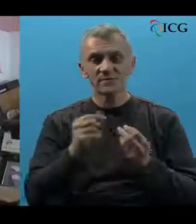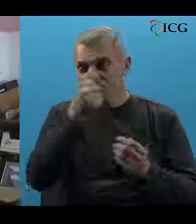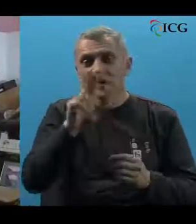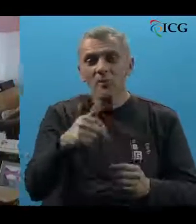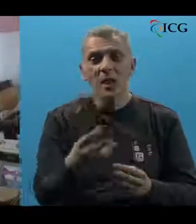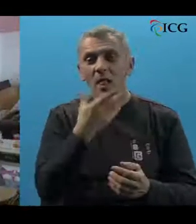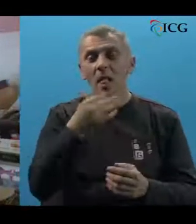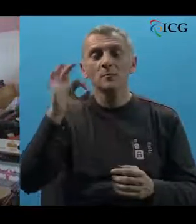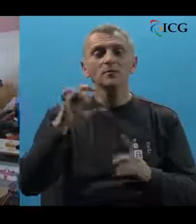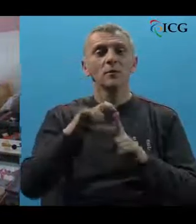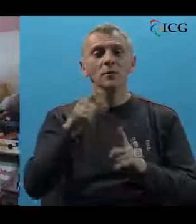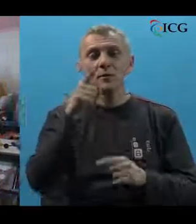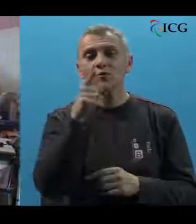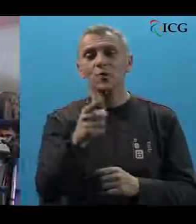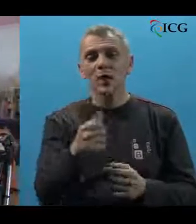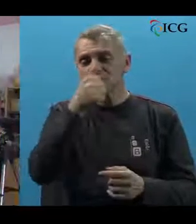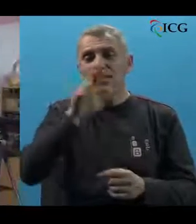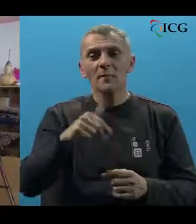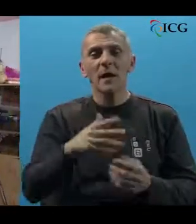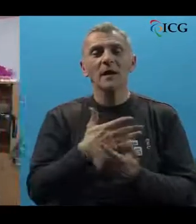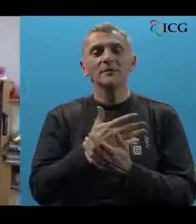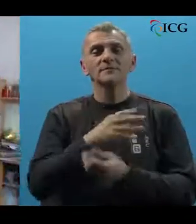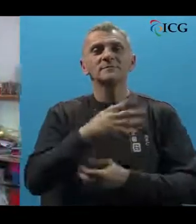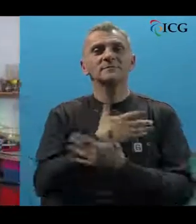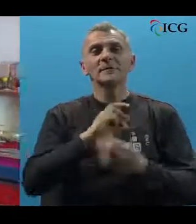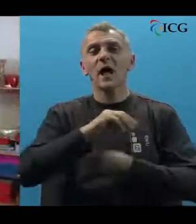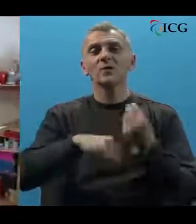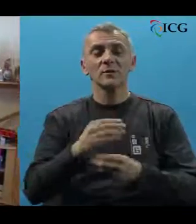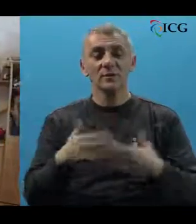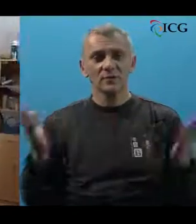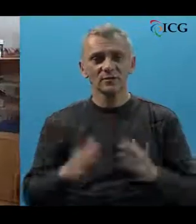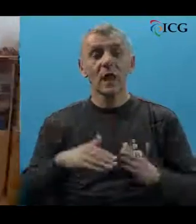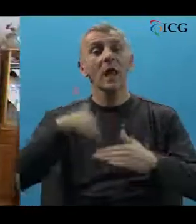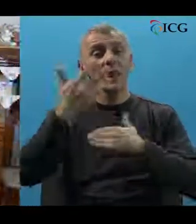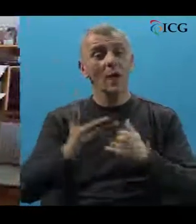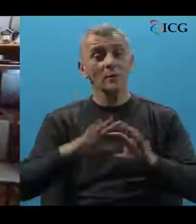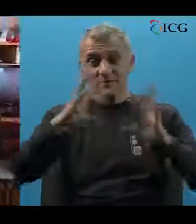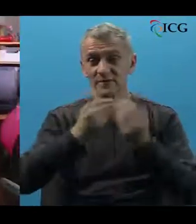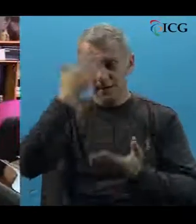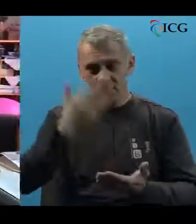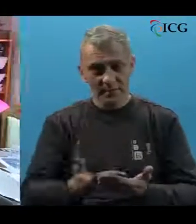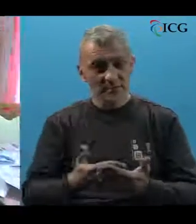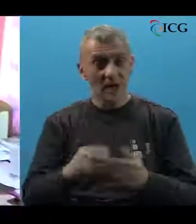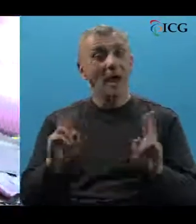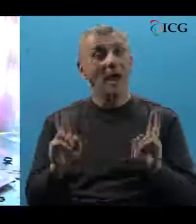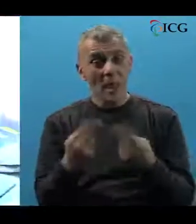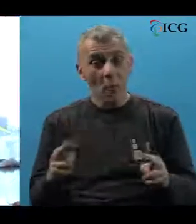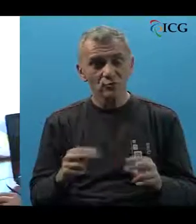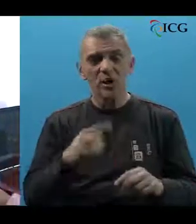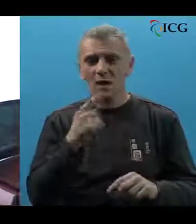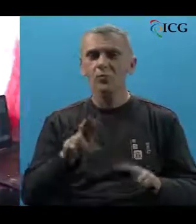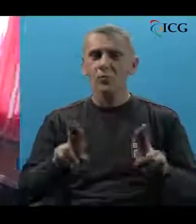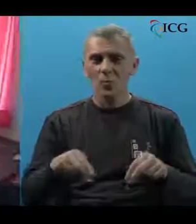toga? I šta ima za roditelja veće od toga? Nema niče. I nakon svega priznanje da je nemoguće ipak